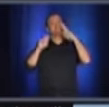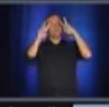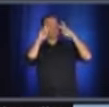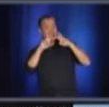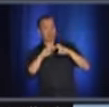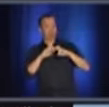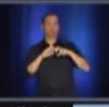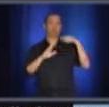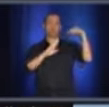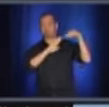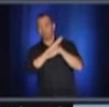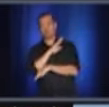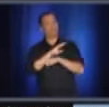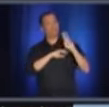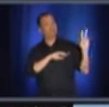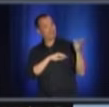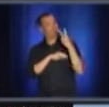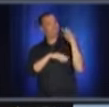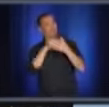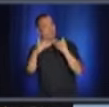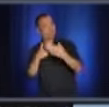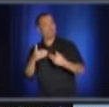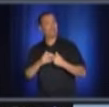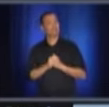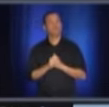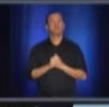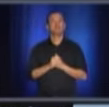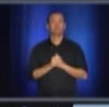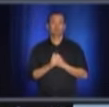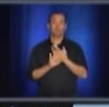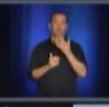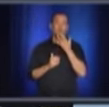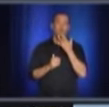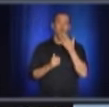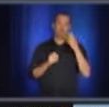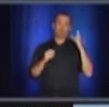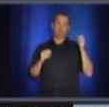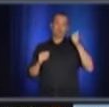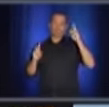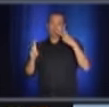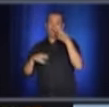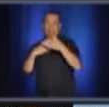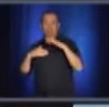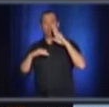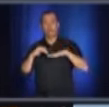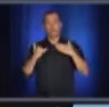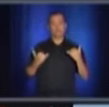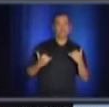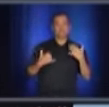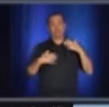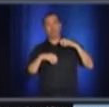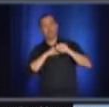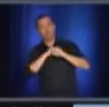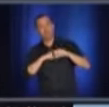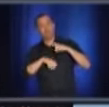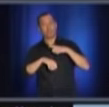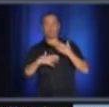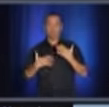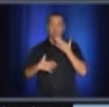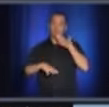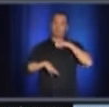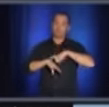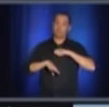possible. J'aurais aimé ça que la transition se fasse comme ça. C'est un petit peu plus long que prévu. Mais on est au bon moment de le faire, parce qu'il une